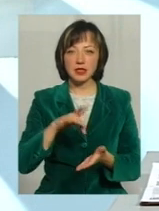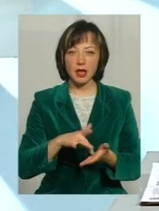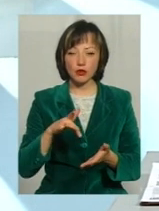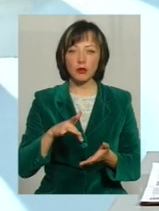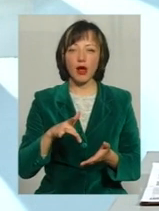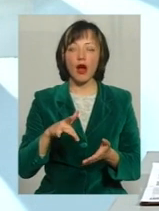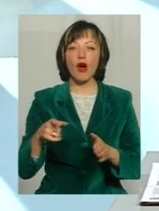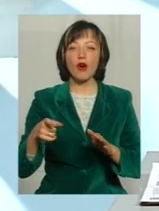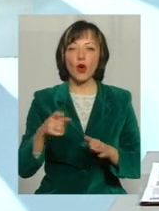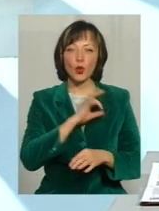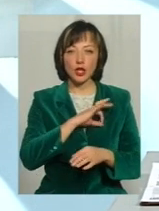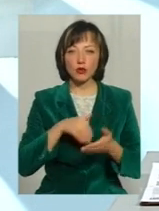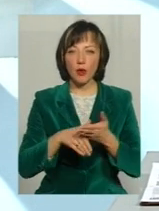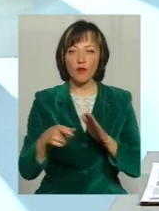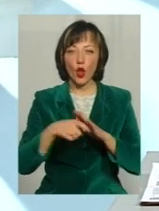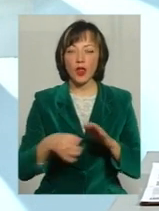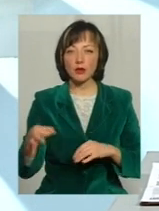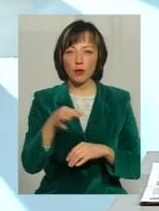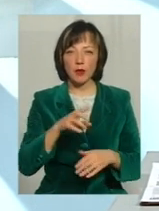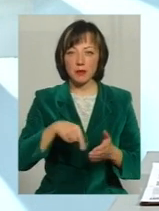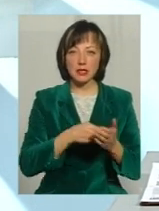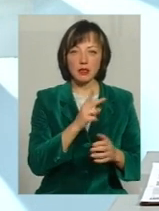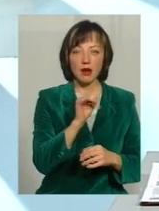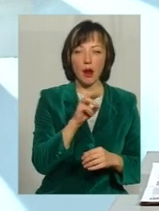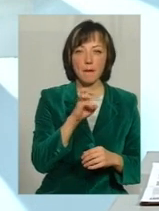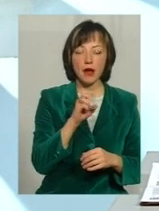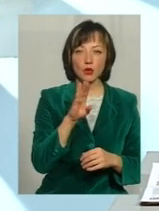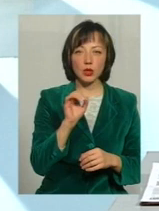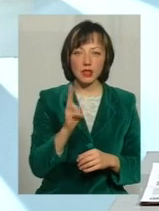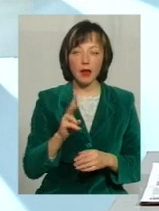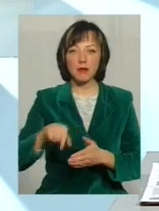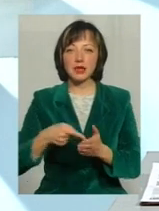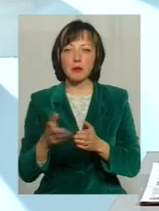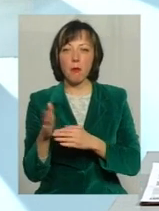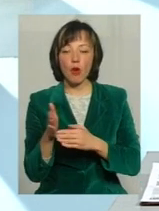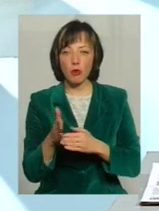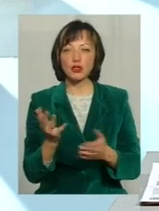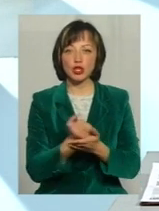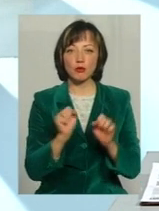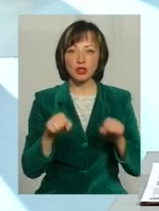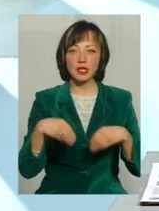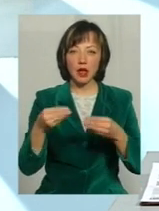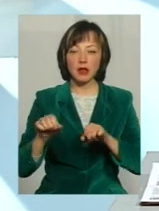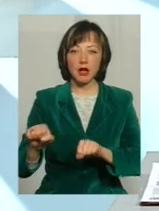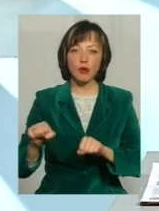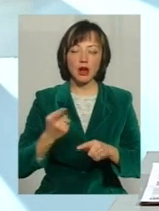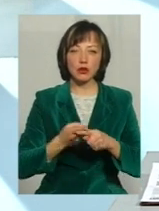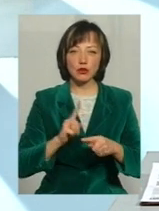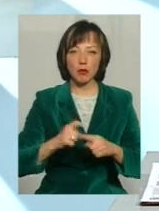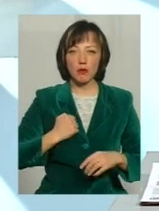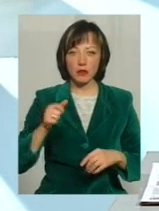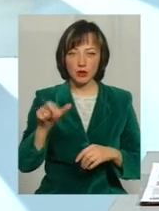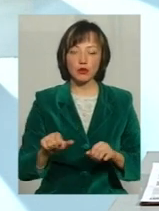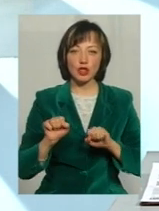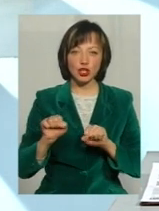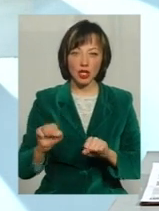області А там їх два Сьогодні в місті Краматорск і в місті Маріуполь І з таким чином ми знайшли можливість дати адвоката Цьому бійцю, який